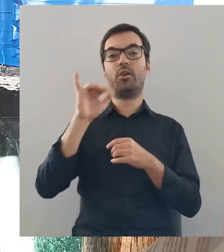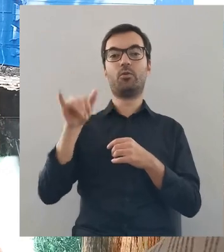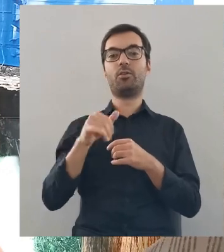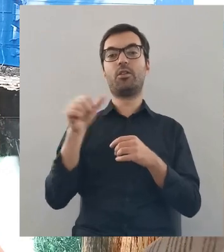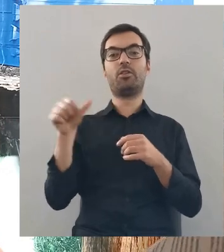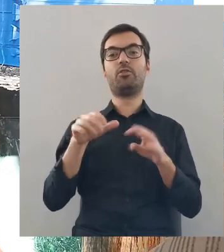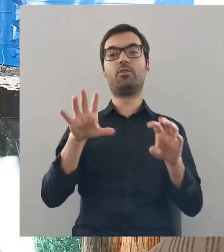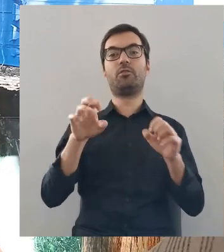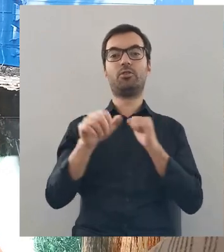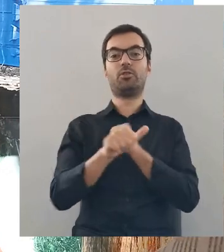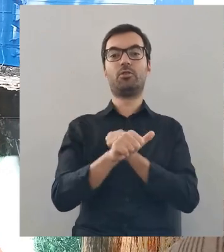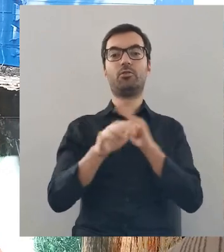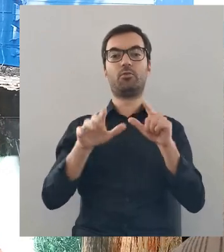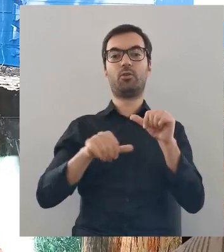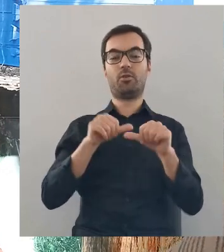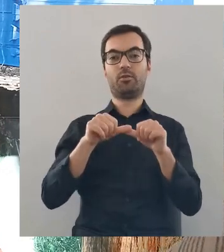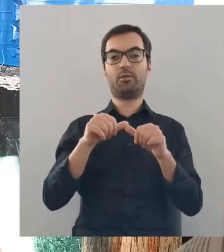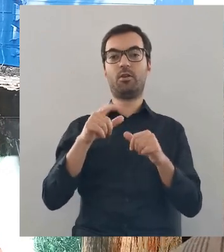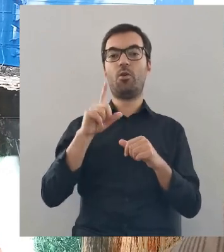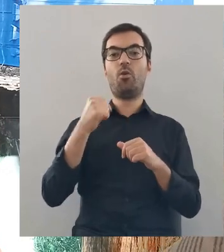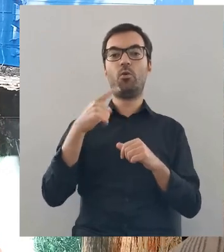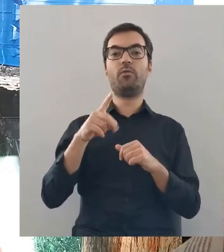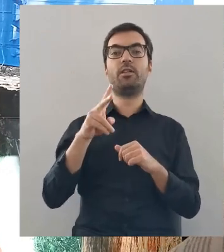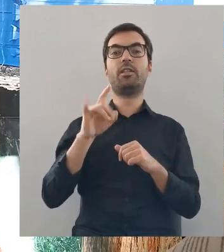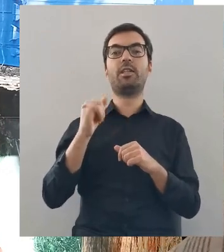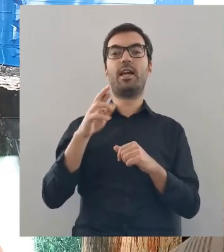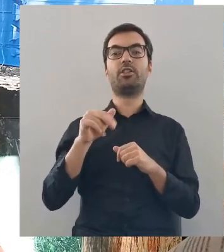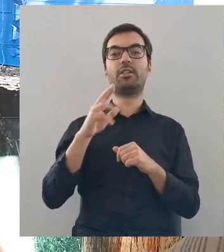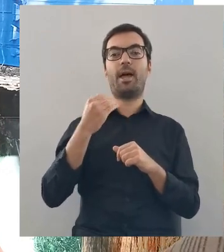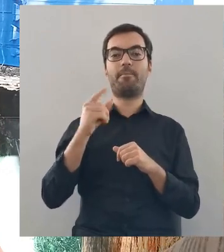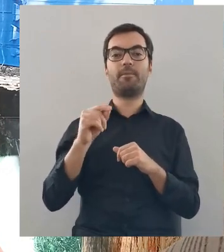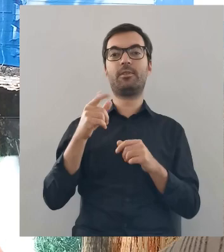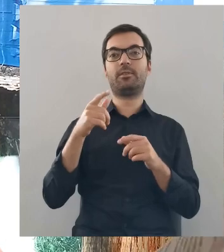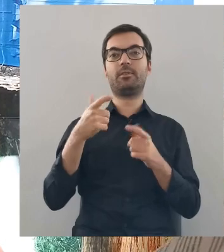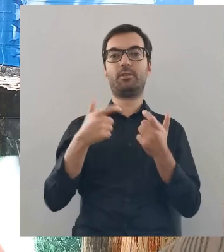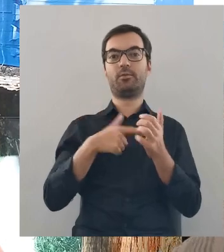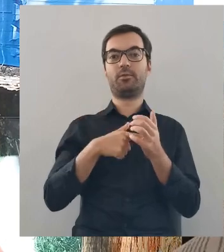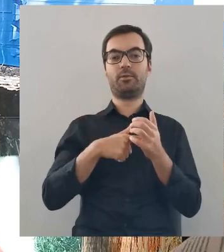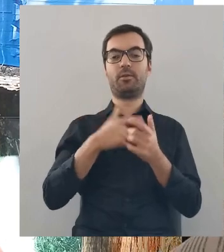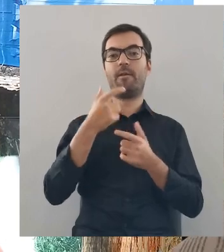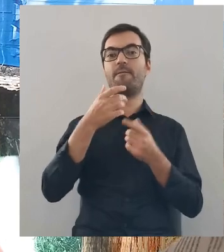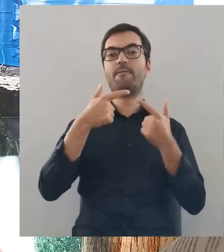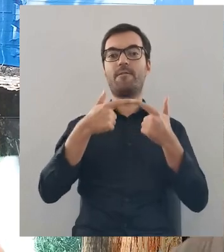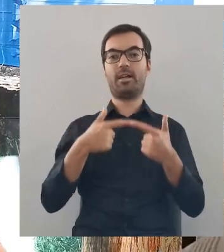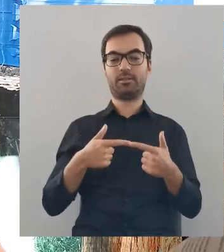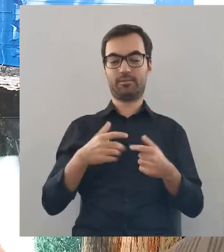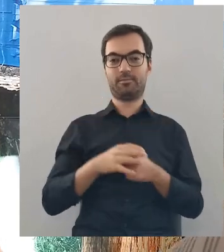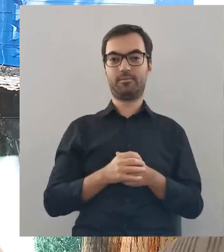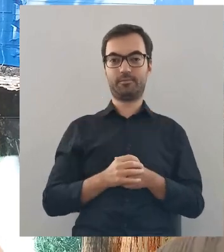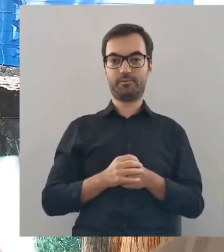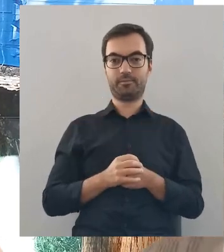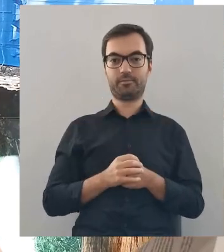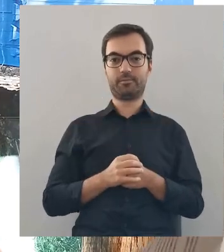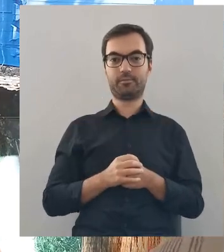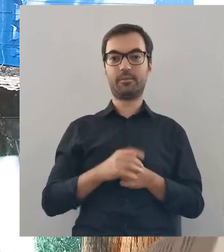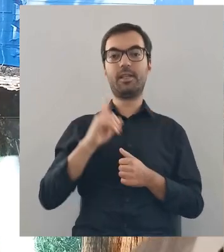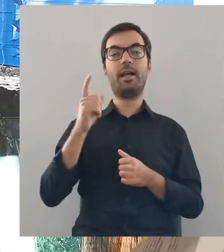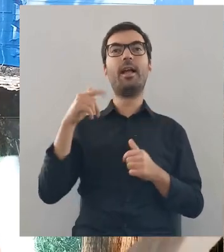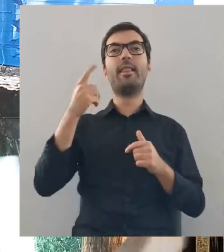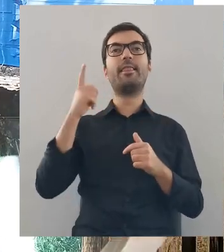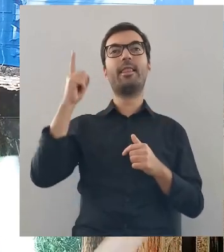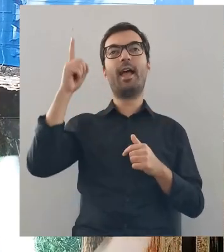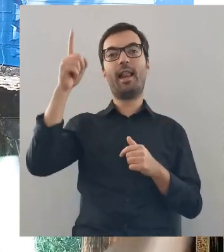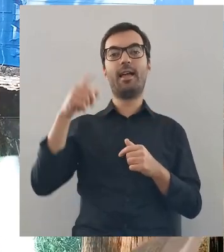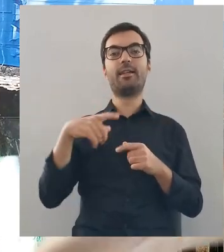przekroju, w roku 1967, sam Ludwik Jerzy Kern pozwolił sobie popełnić wierszy, który zaczynał się tak.